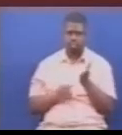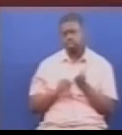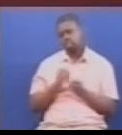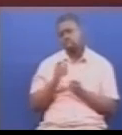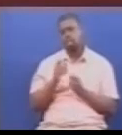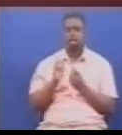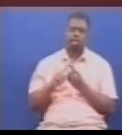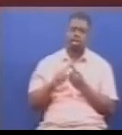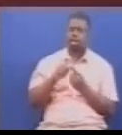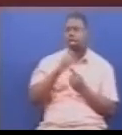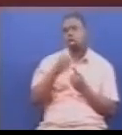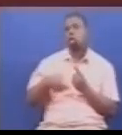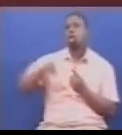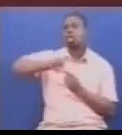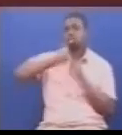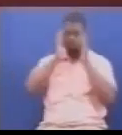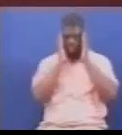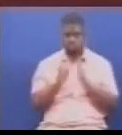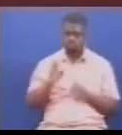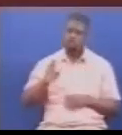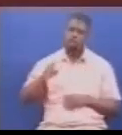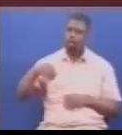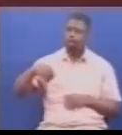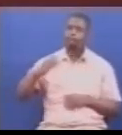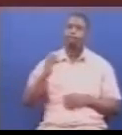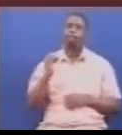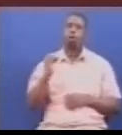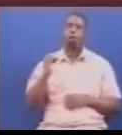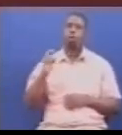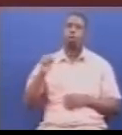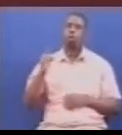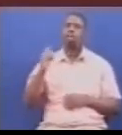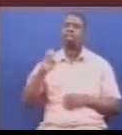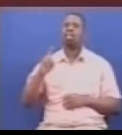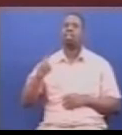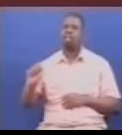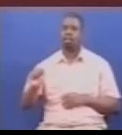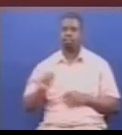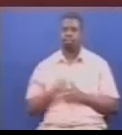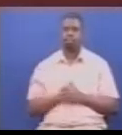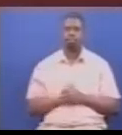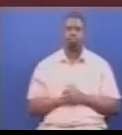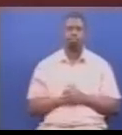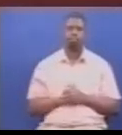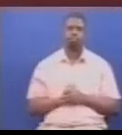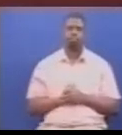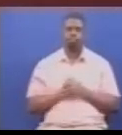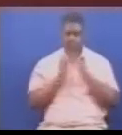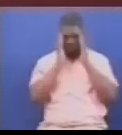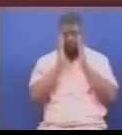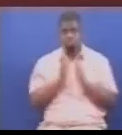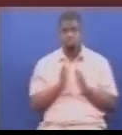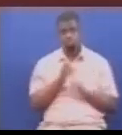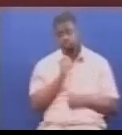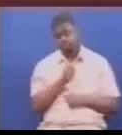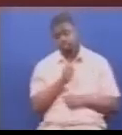moja la nyungeza la mwishmiwa, usisalu mpondeza mbungi wa jimbo la chumbuni kama ifuatavi. Mwishmiwa speaker,